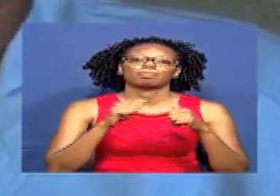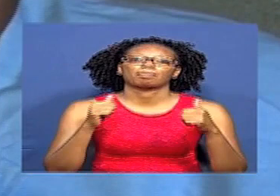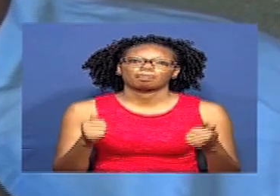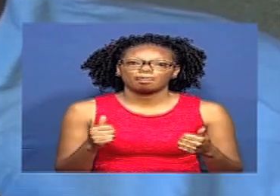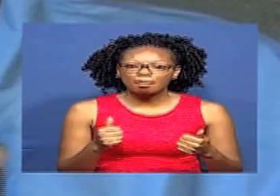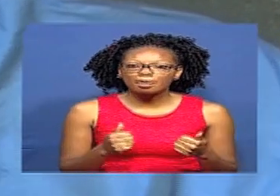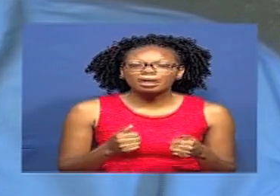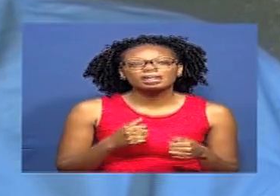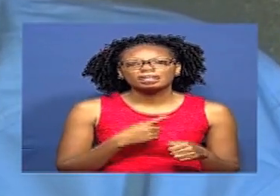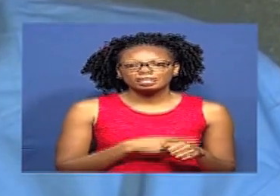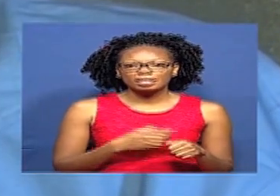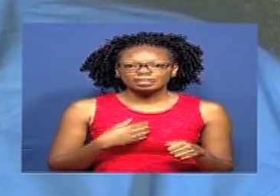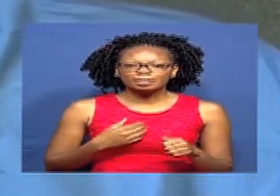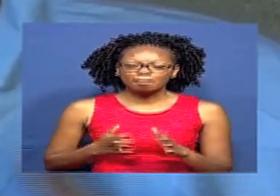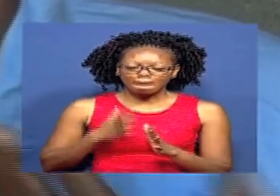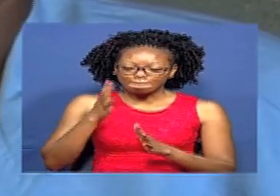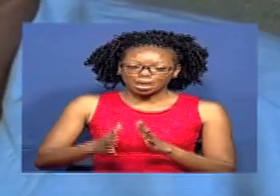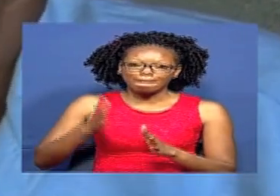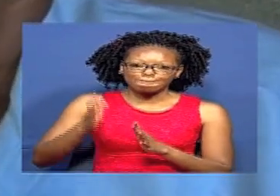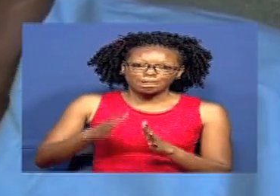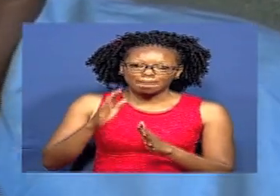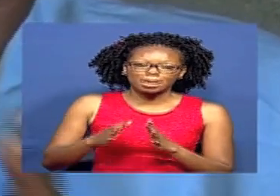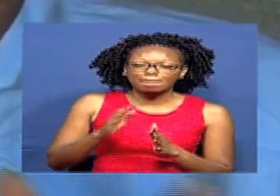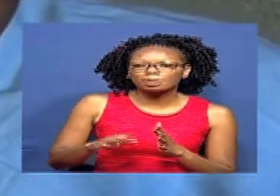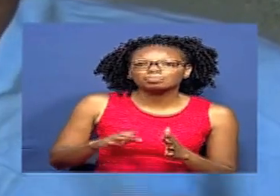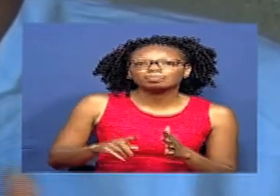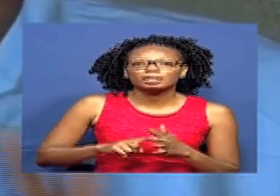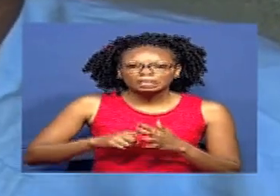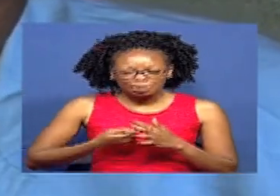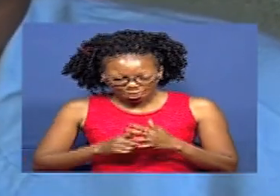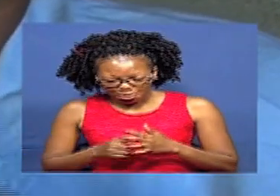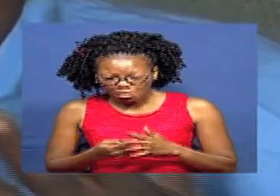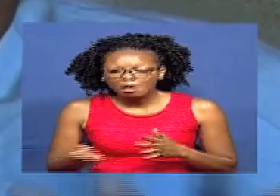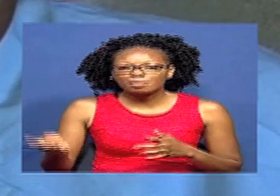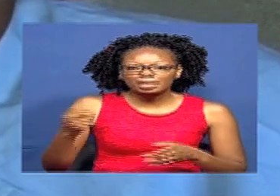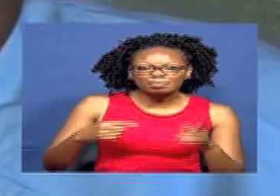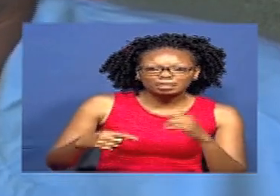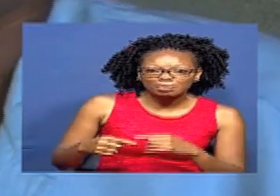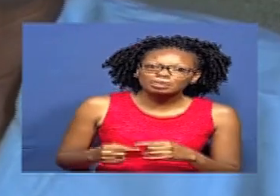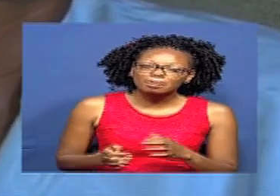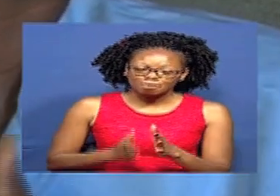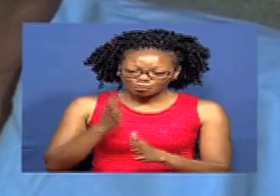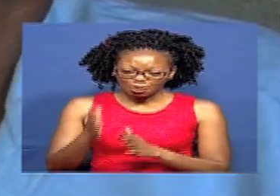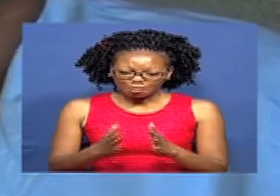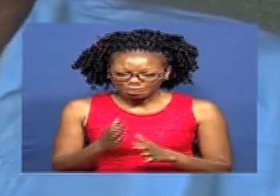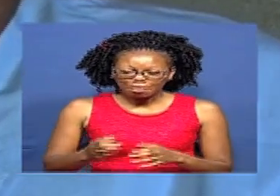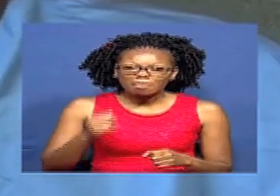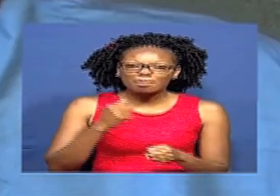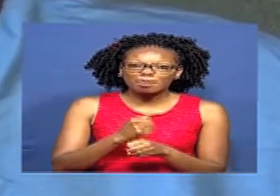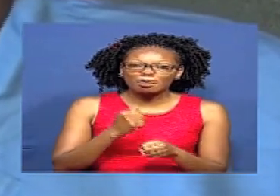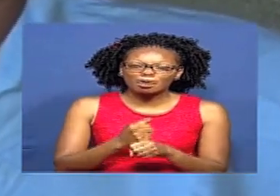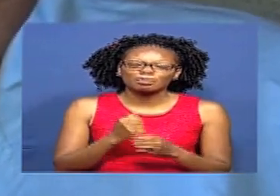Kweli tuliona Tracta zikikuja Na mainjinia Wakatuambia Pana muwache Sisi tutengeneze Kwa hivyo hiyo